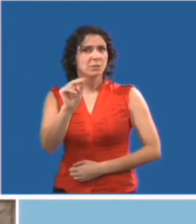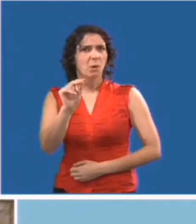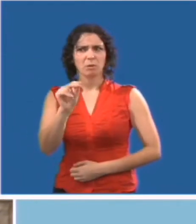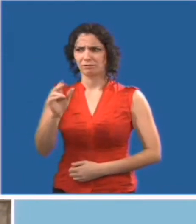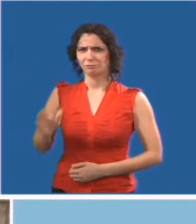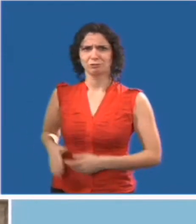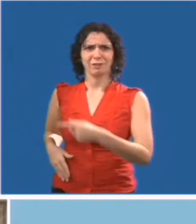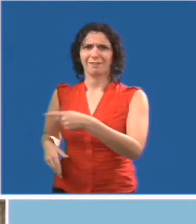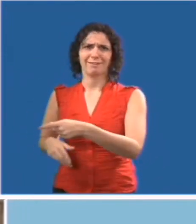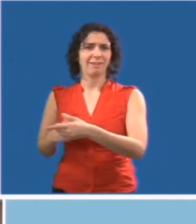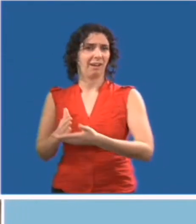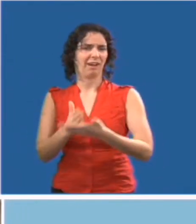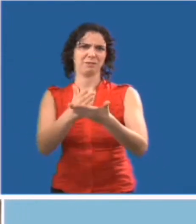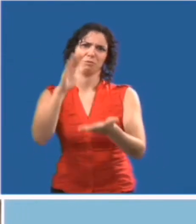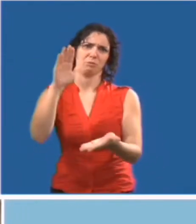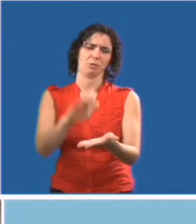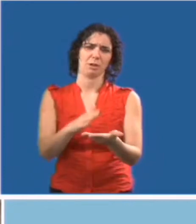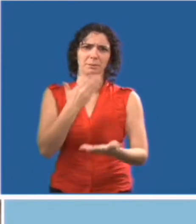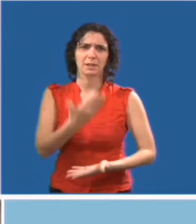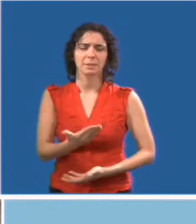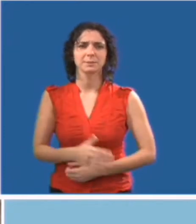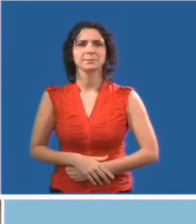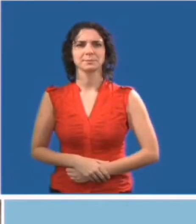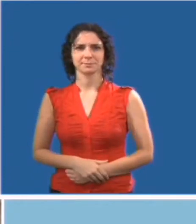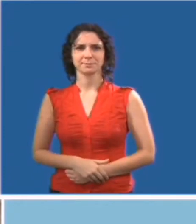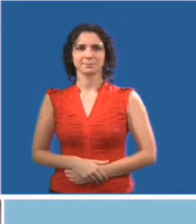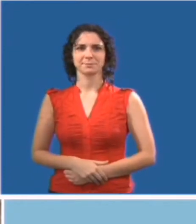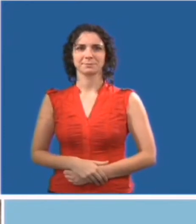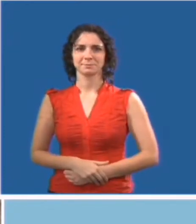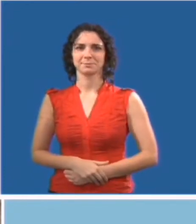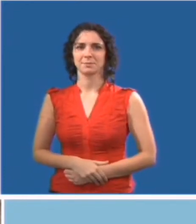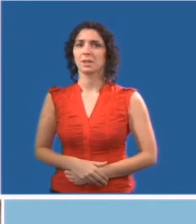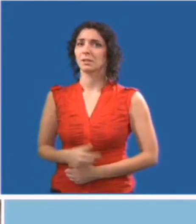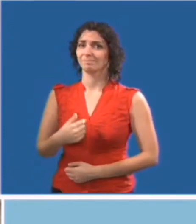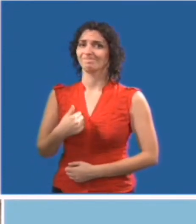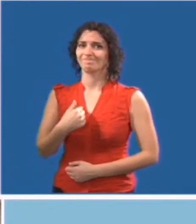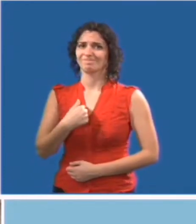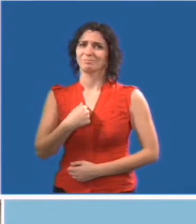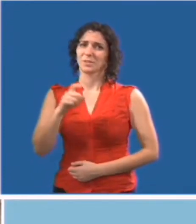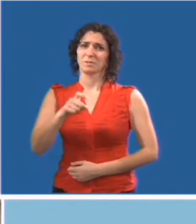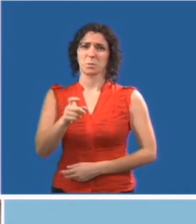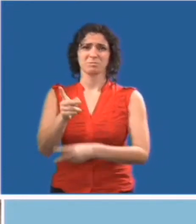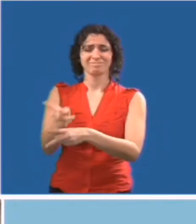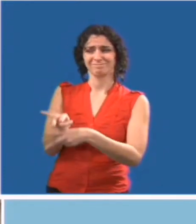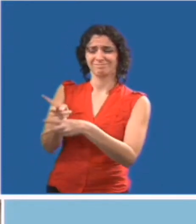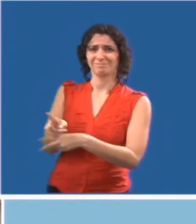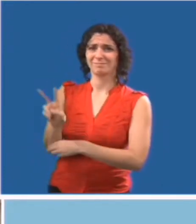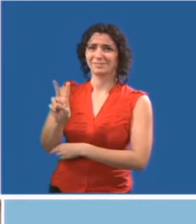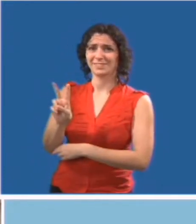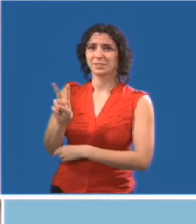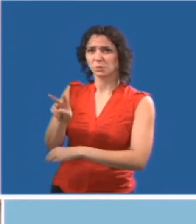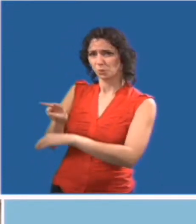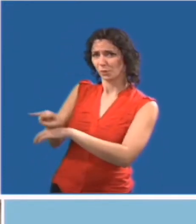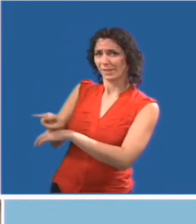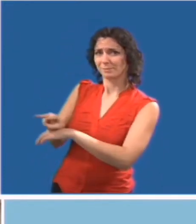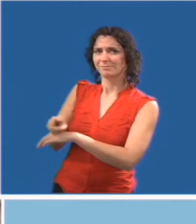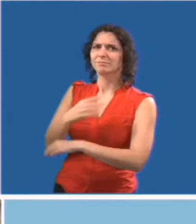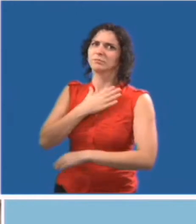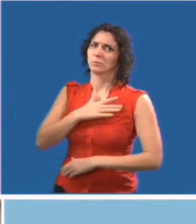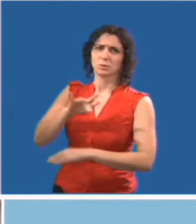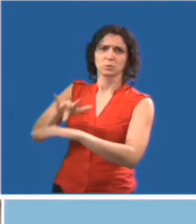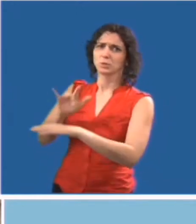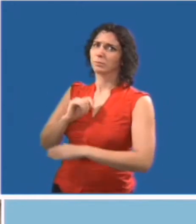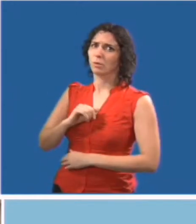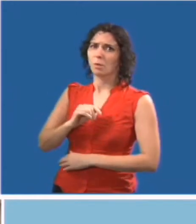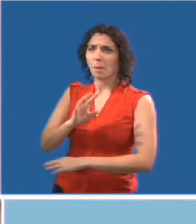Je dois moi-même m'occuper de Vegas et le superviser. Alors, je vous demande de ne pas le toucher, ni lui parler ou le regarder